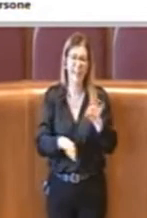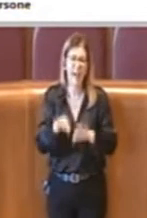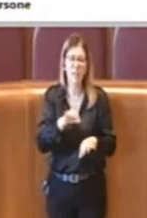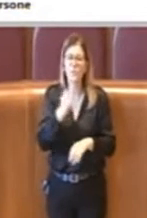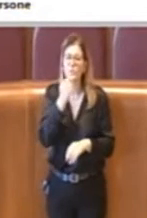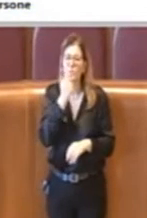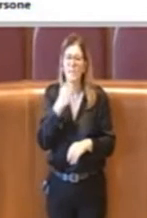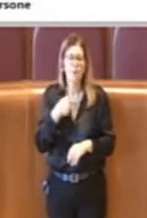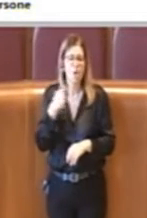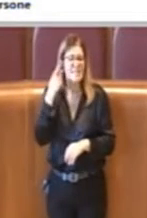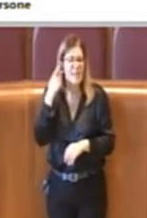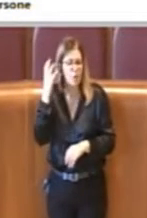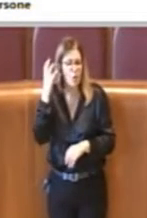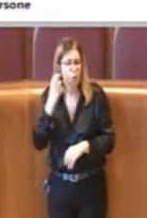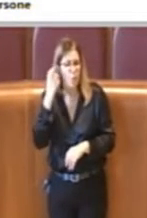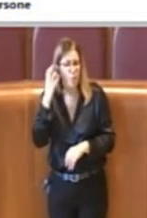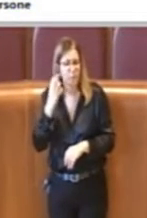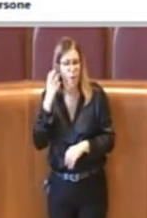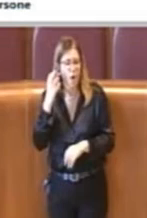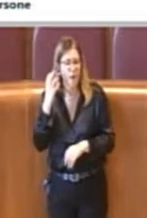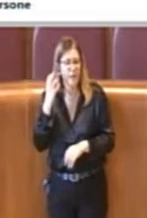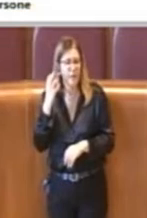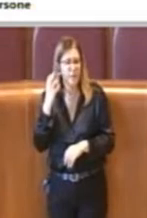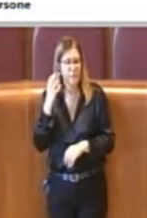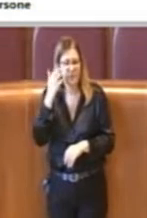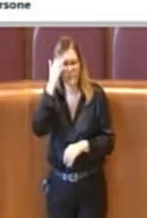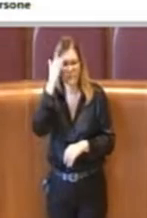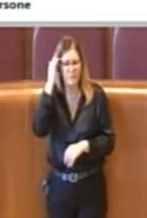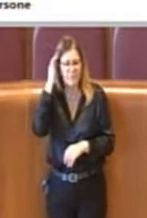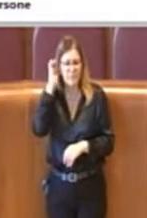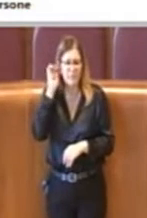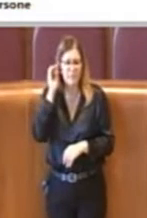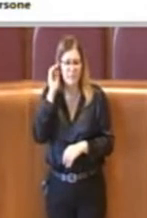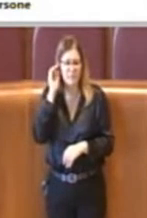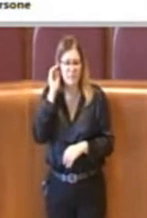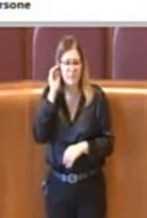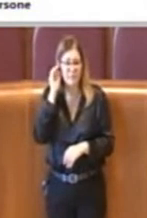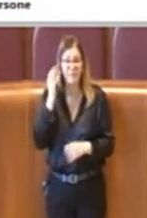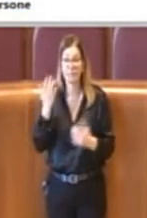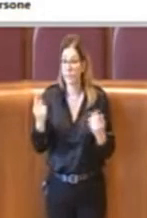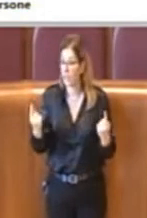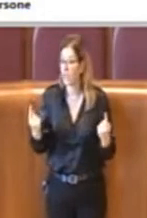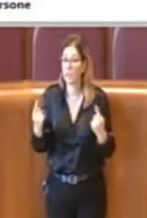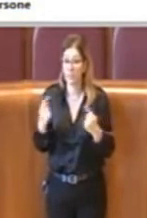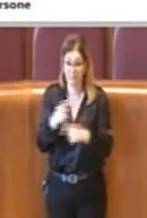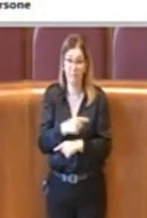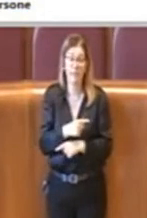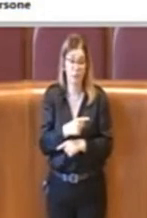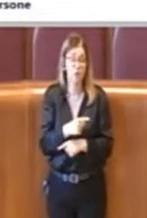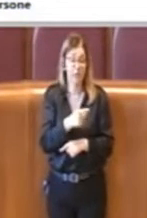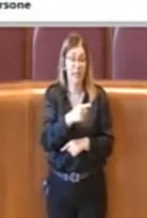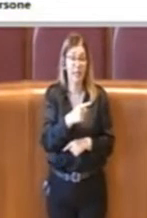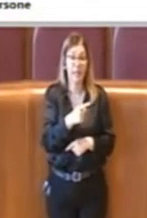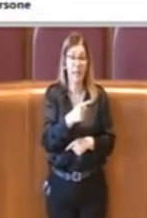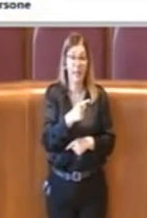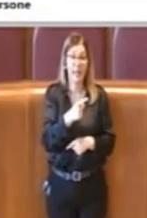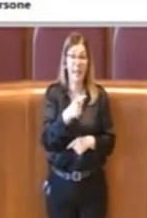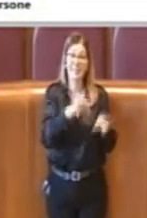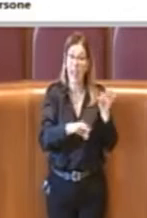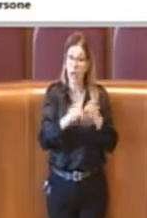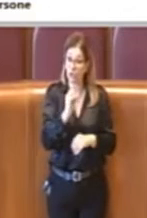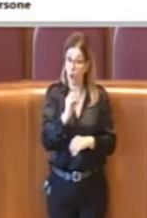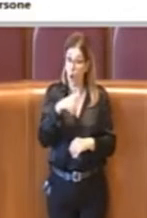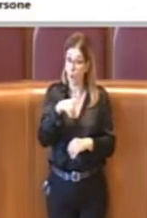sottofondo, abbiamo visto che invece i lavoratori del teatro dell'opera